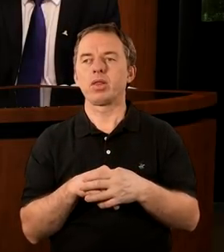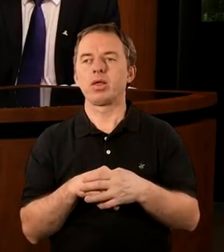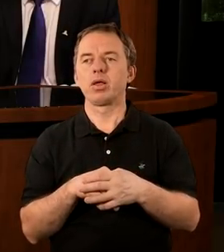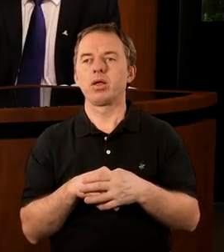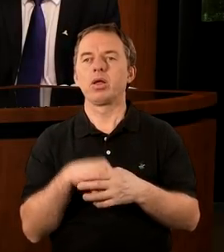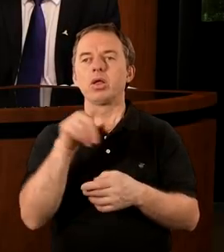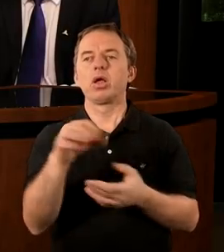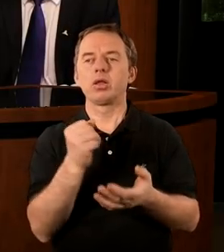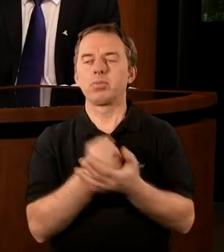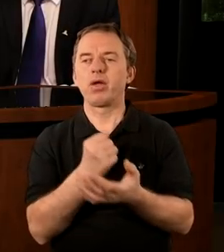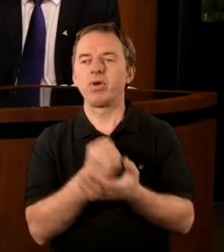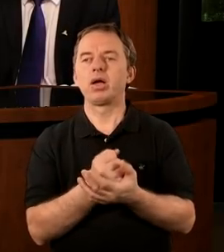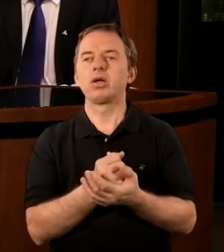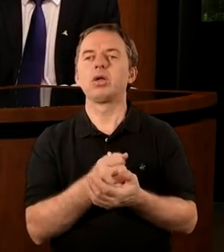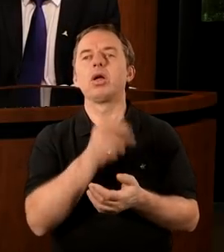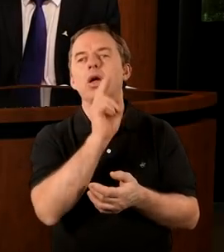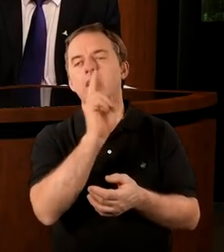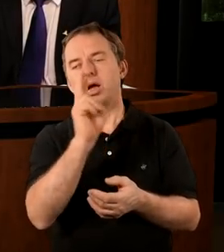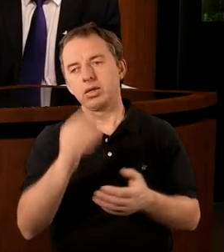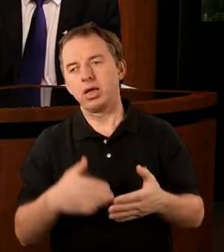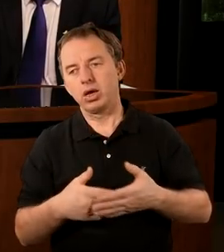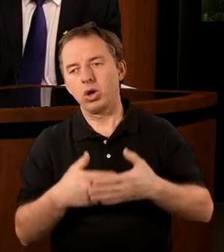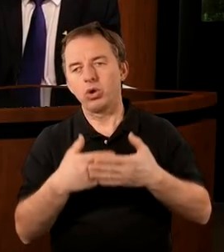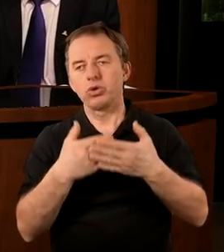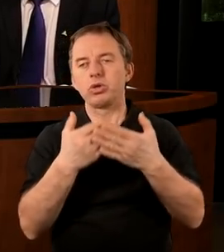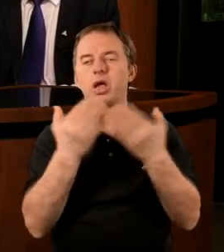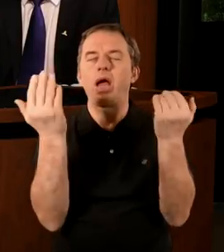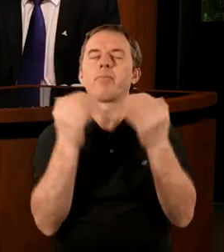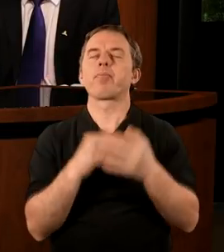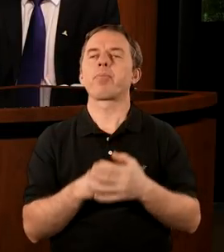Nawrócenie to jest kwestia każdego dnia, prawda?